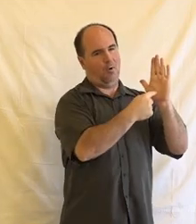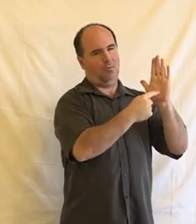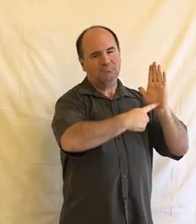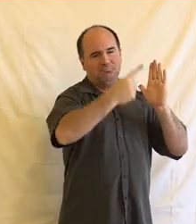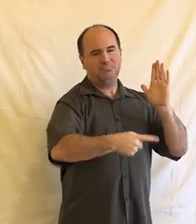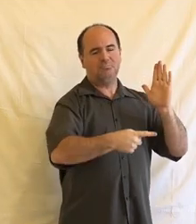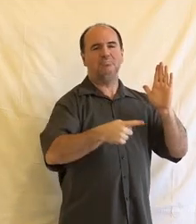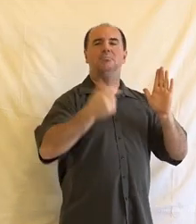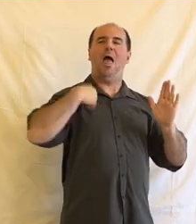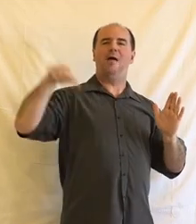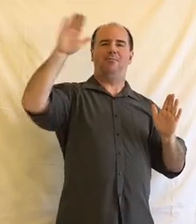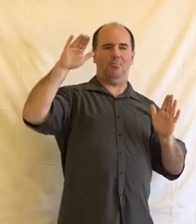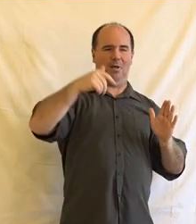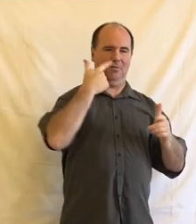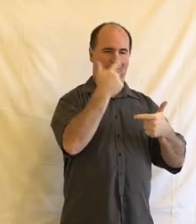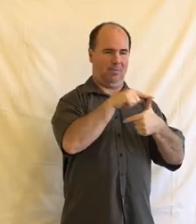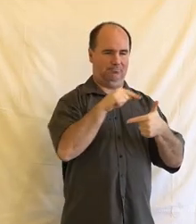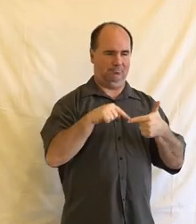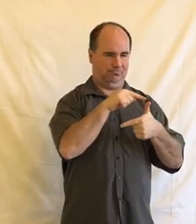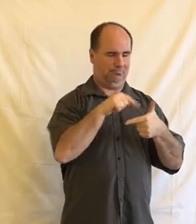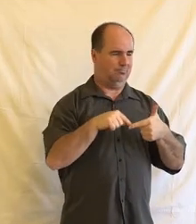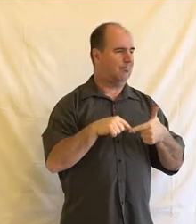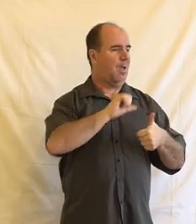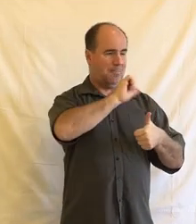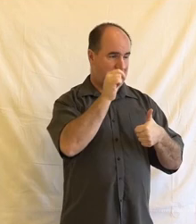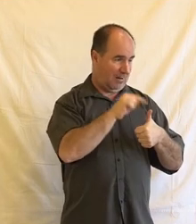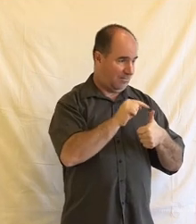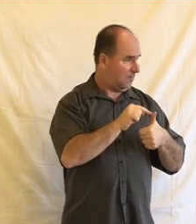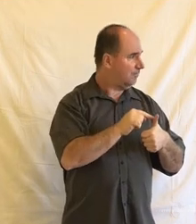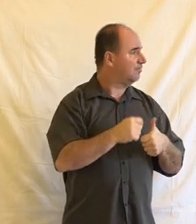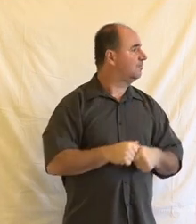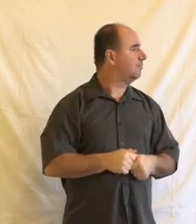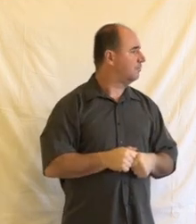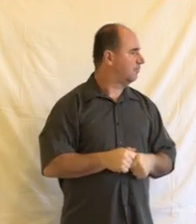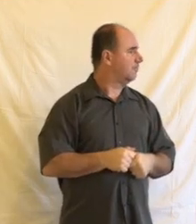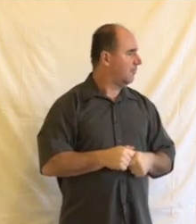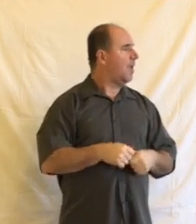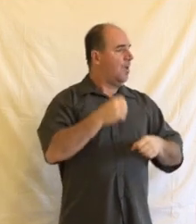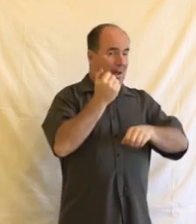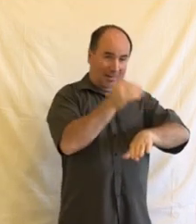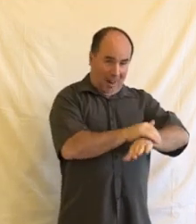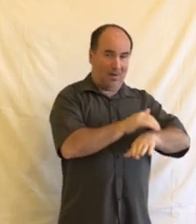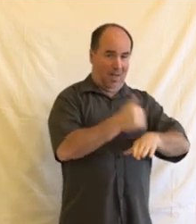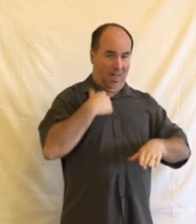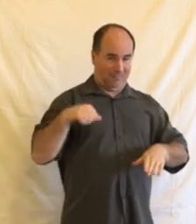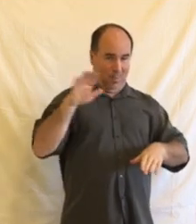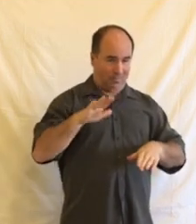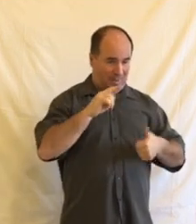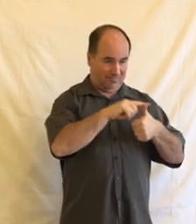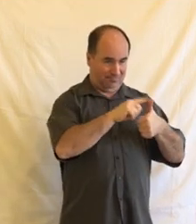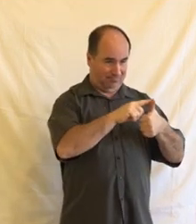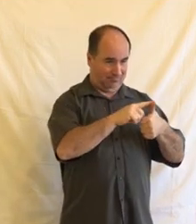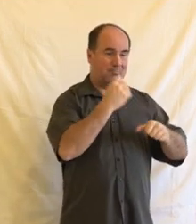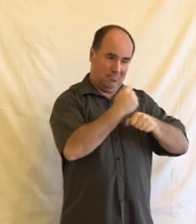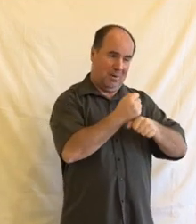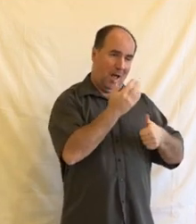na ten status quo. Jedním z nich je práce na půdě Rady Evropy, druhou z těch